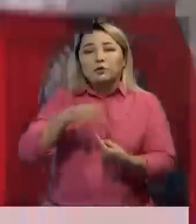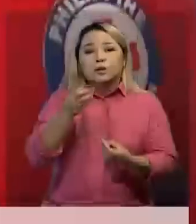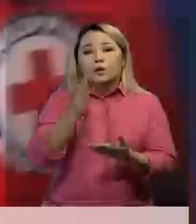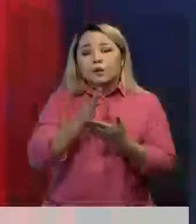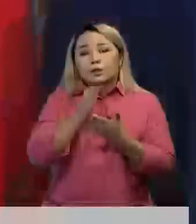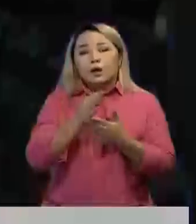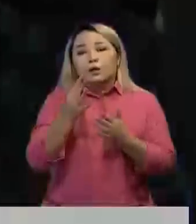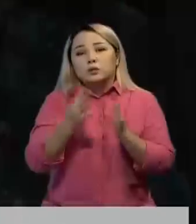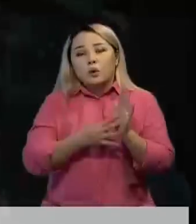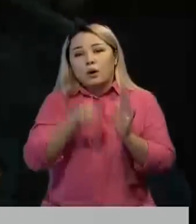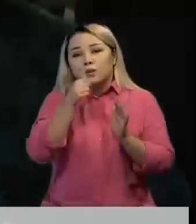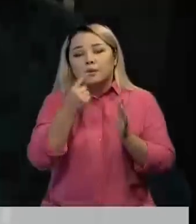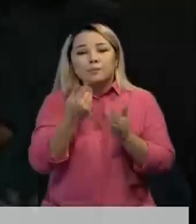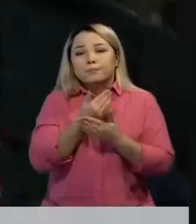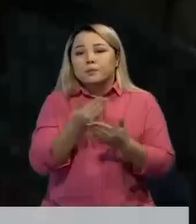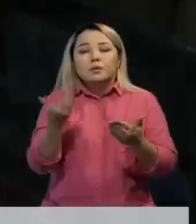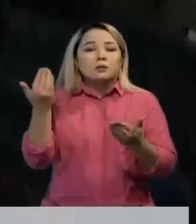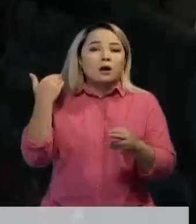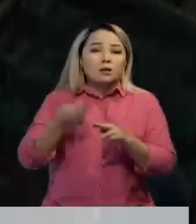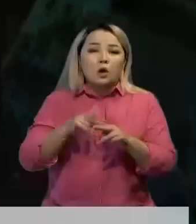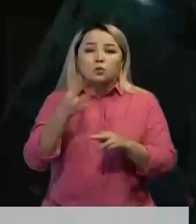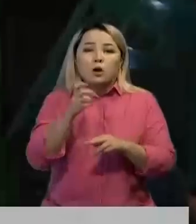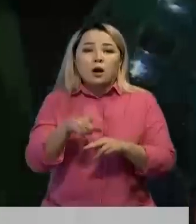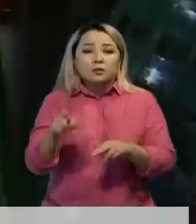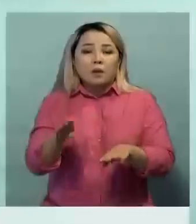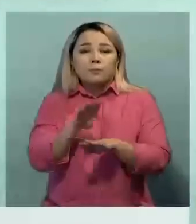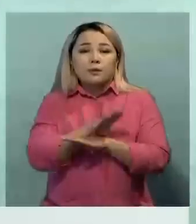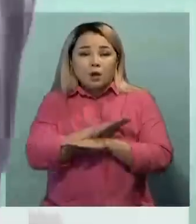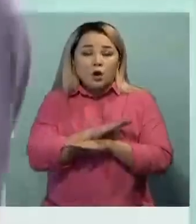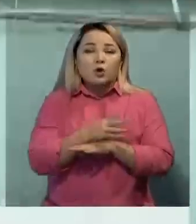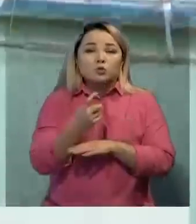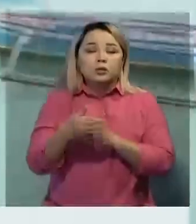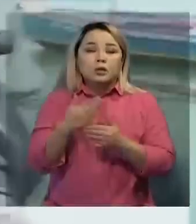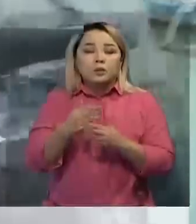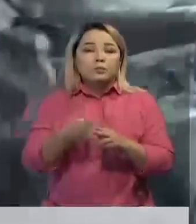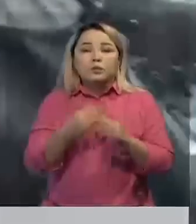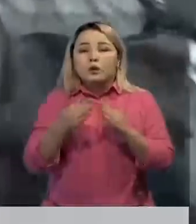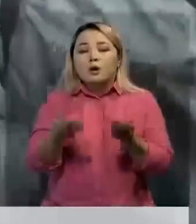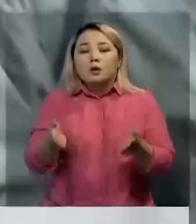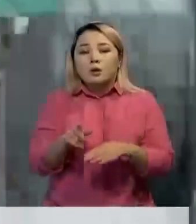тоғыз айт бұрын болған апаттан төрт жүзі адам опат болып жүздеген тұрғын үйсіз ғалған.